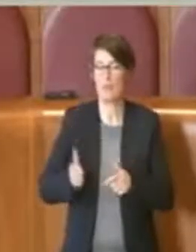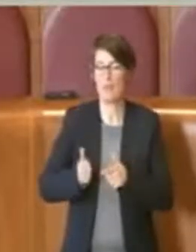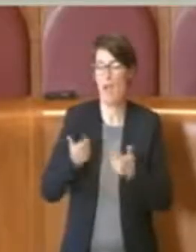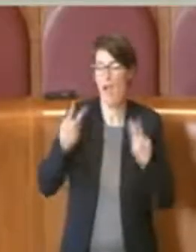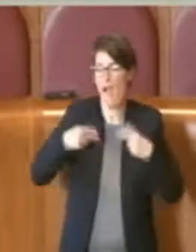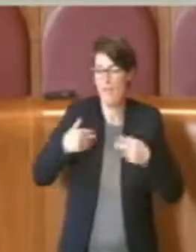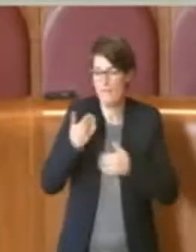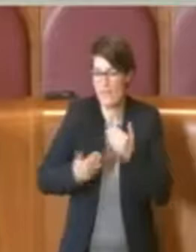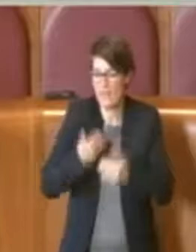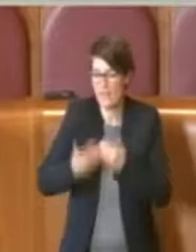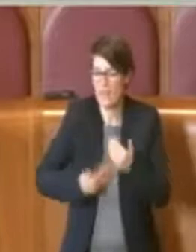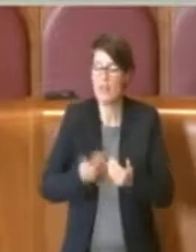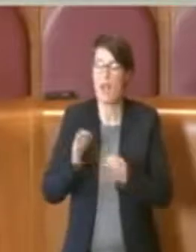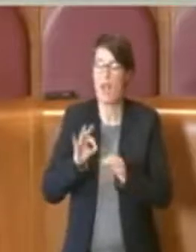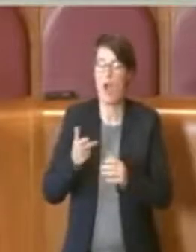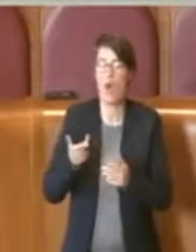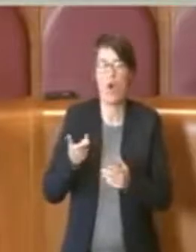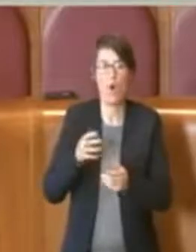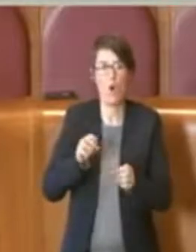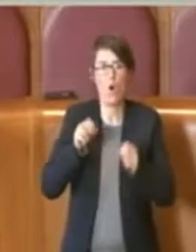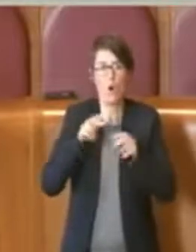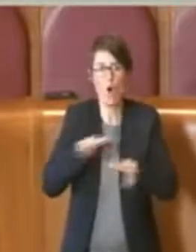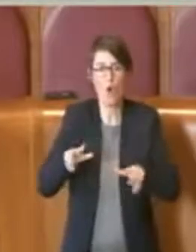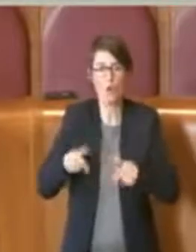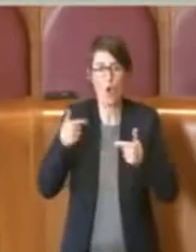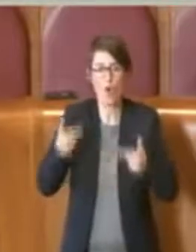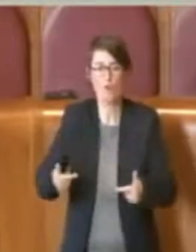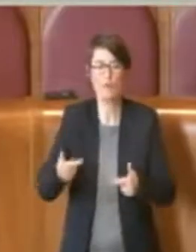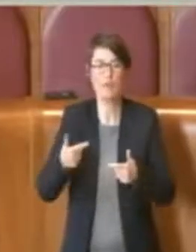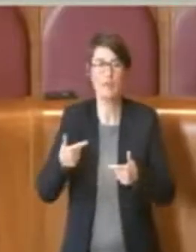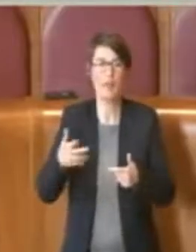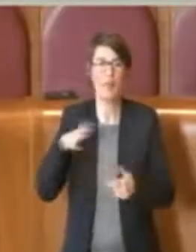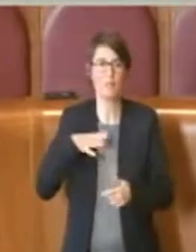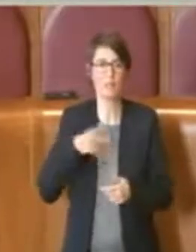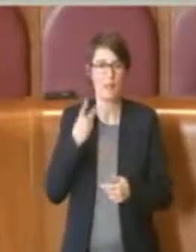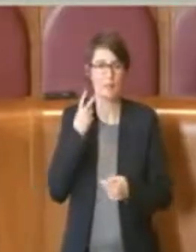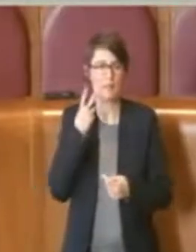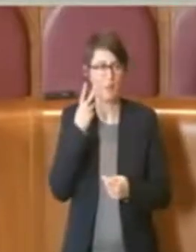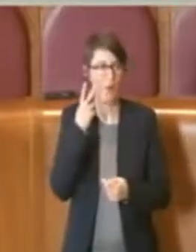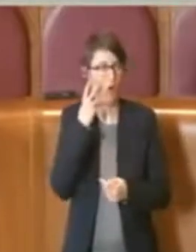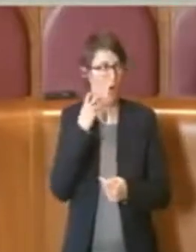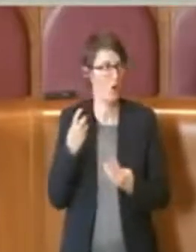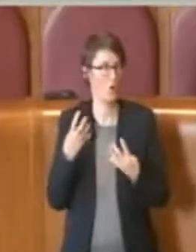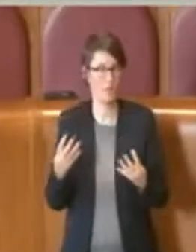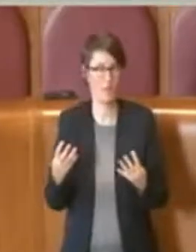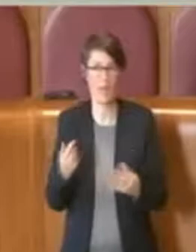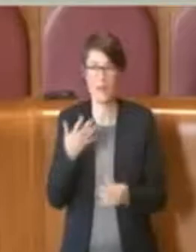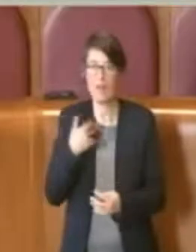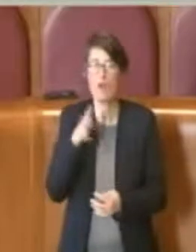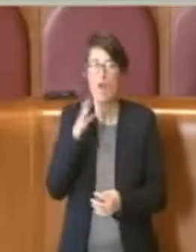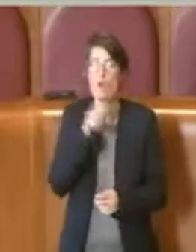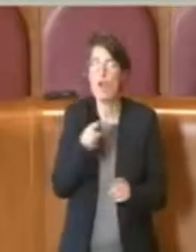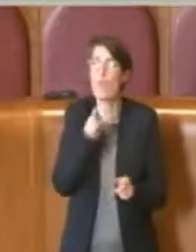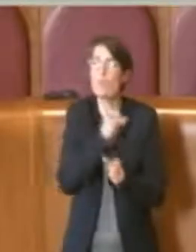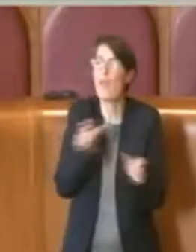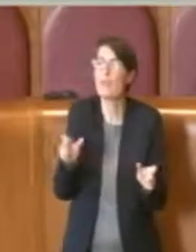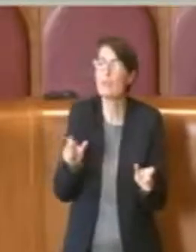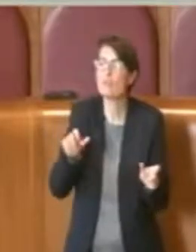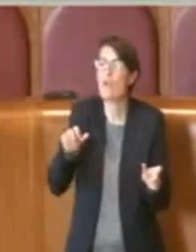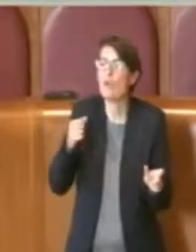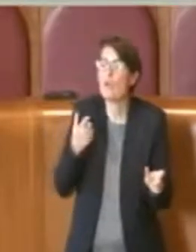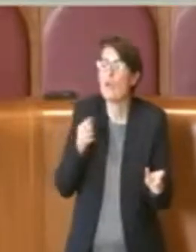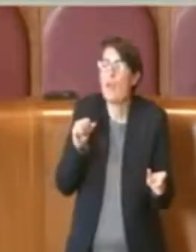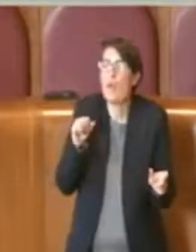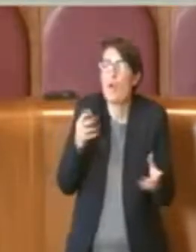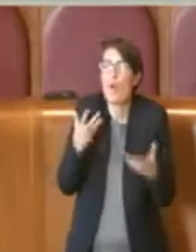sviluppo del patrimonio verde oggetto del presente regolamento. Voglio capire come fanno le persone a dire che questo regolamento permette il taglio